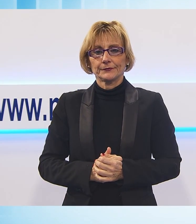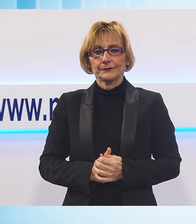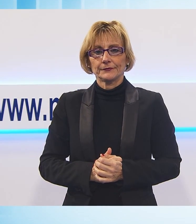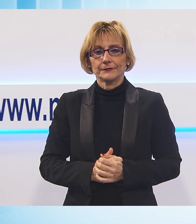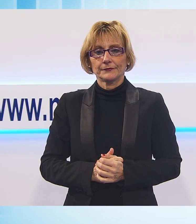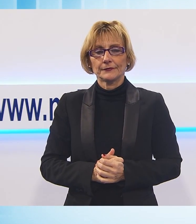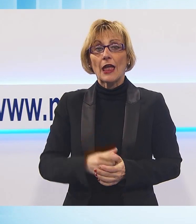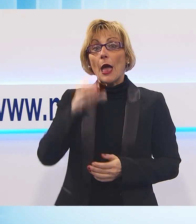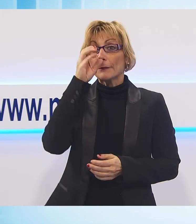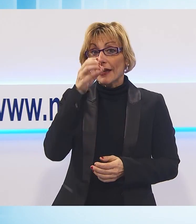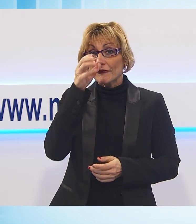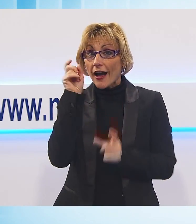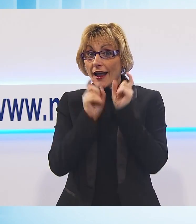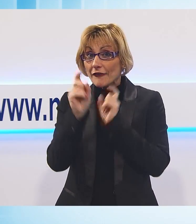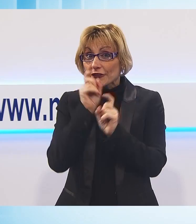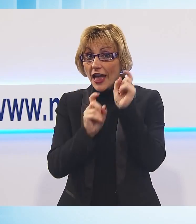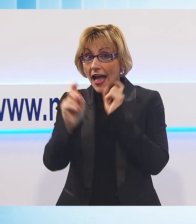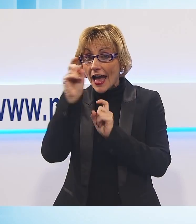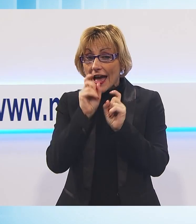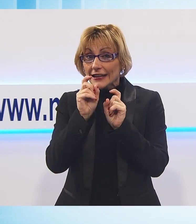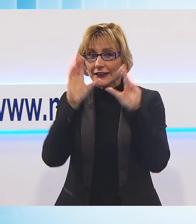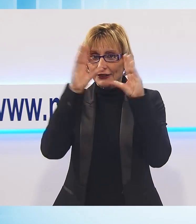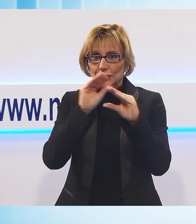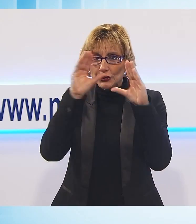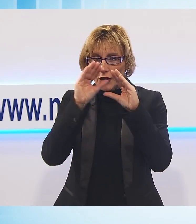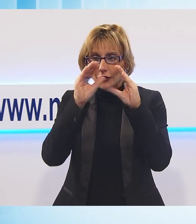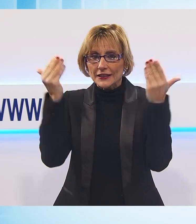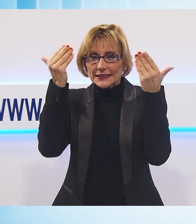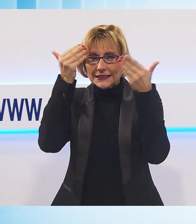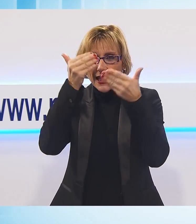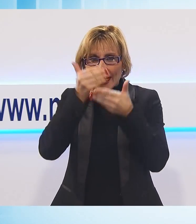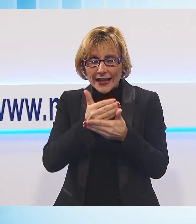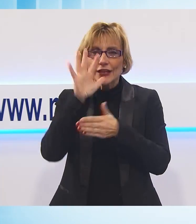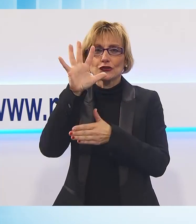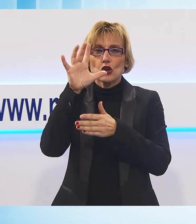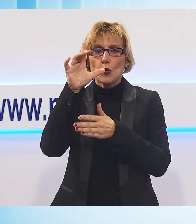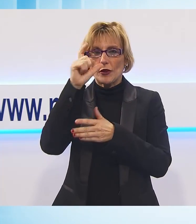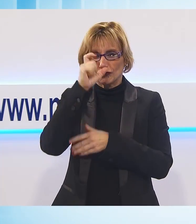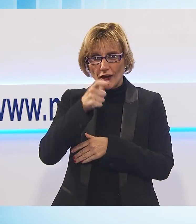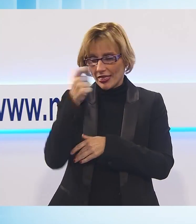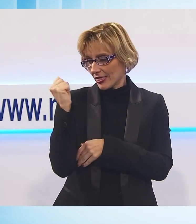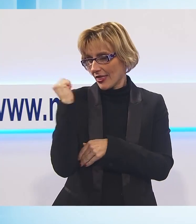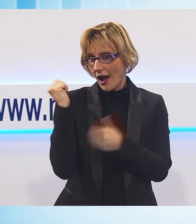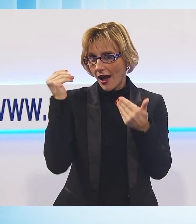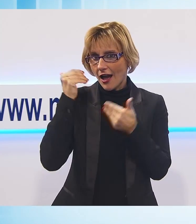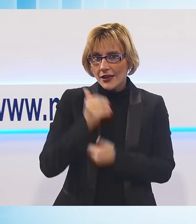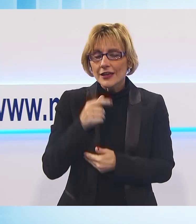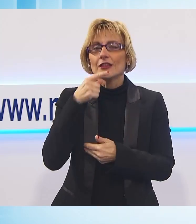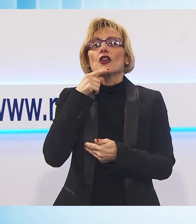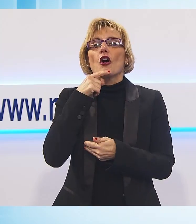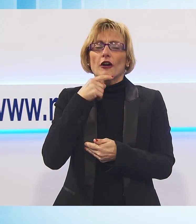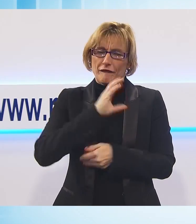La Befana viene di notte, viene viene la Befana, la sera del 5 gennaio sono state tantissime le Befanate su tutto il territorio provinciale,